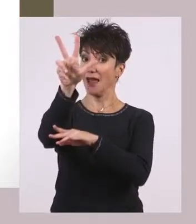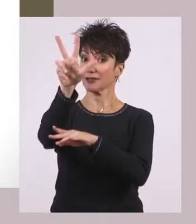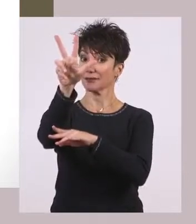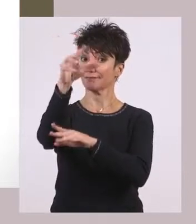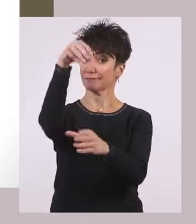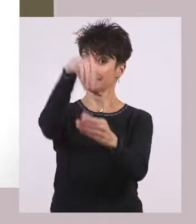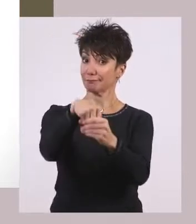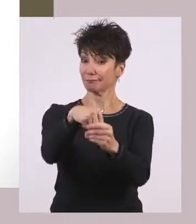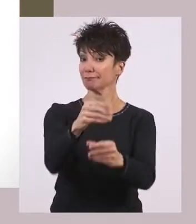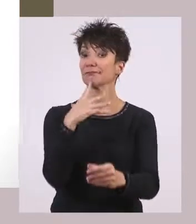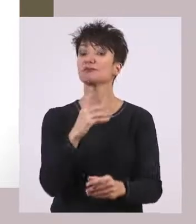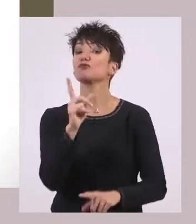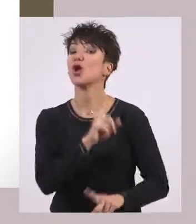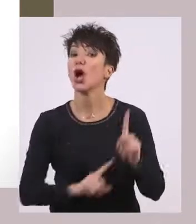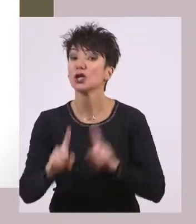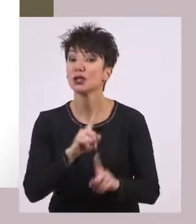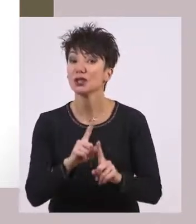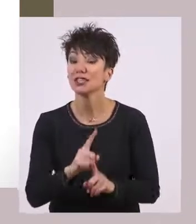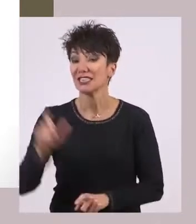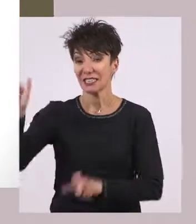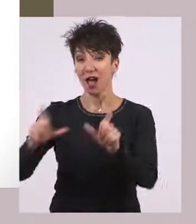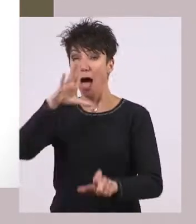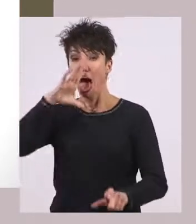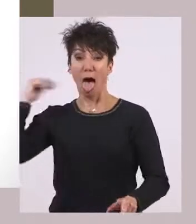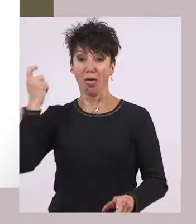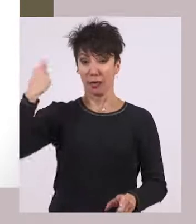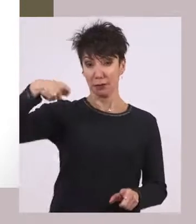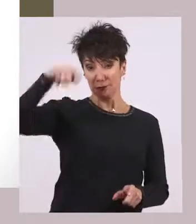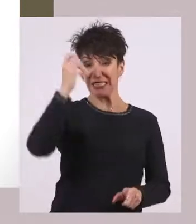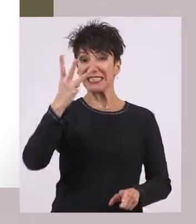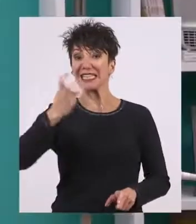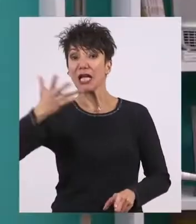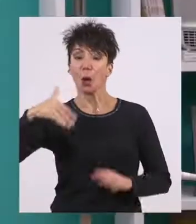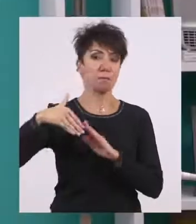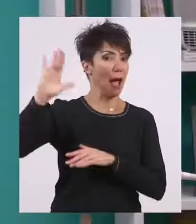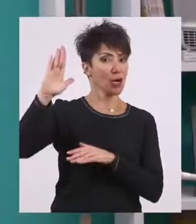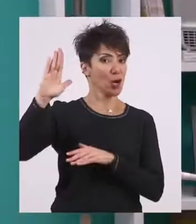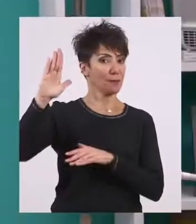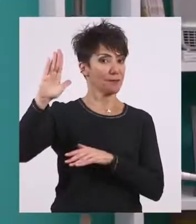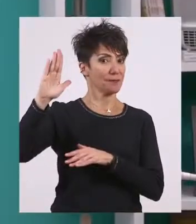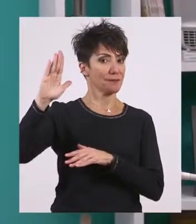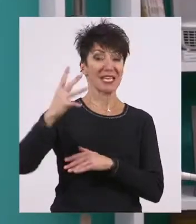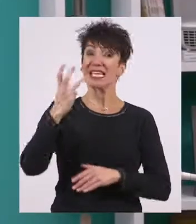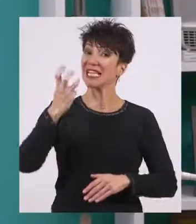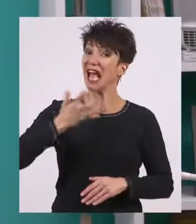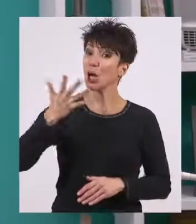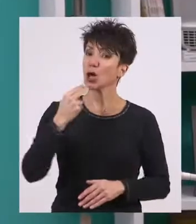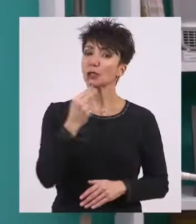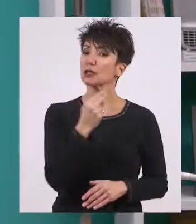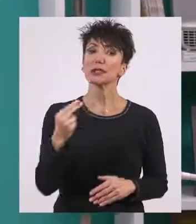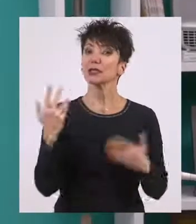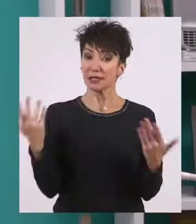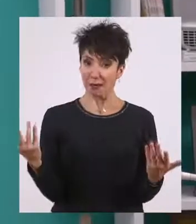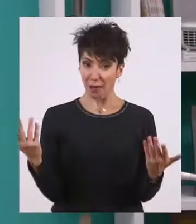Σπαρτιάτες, που είχαν συμπληρώσει τα 30 χρόνια της ηλικίας τους. 30 χρόνια σήμαινε ότι